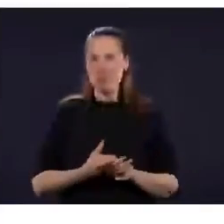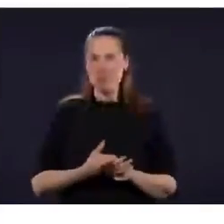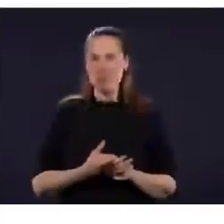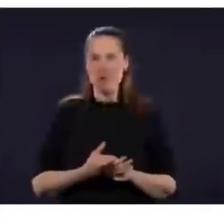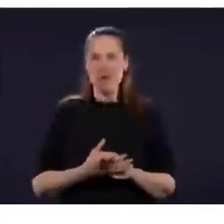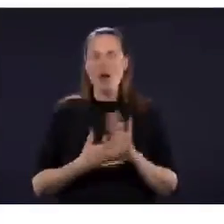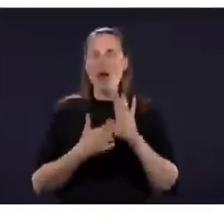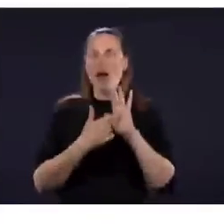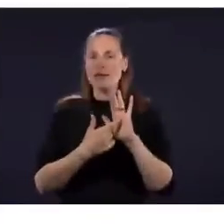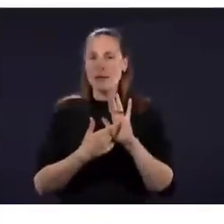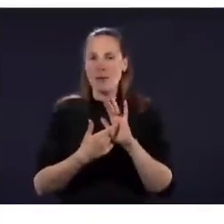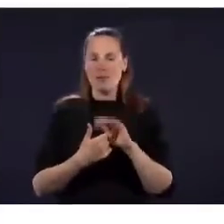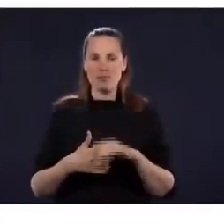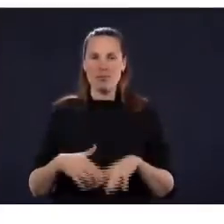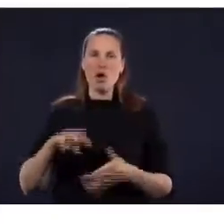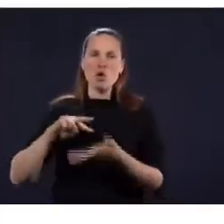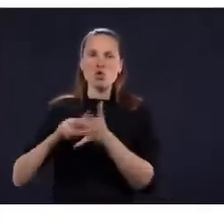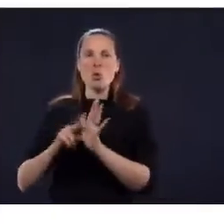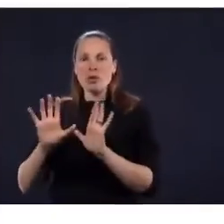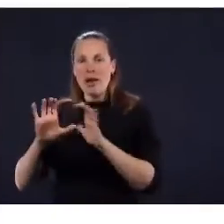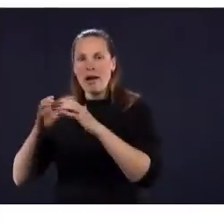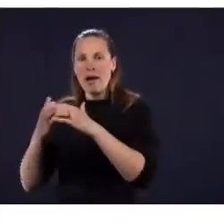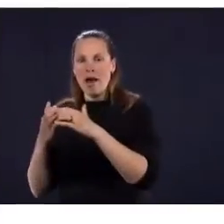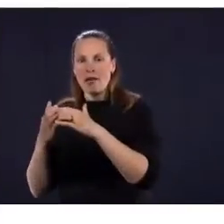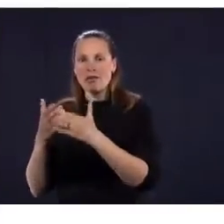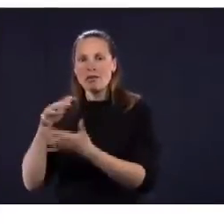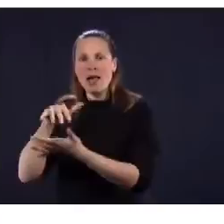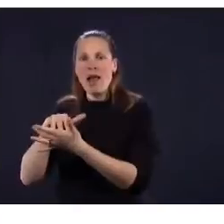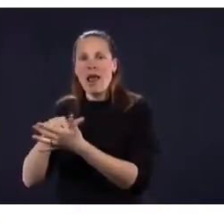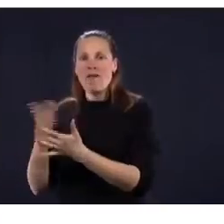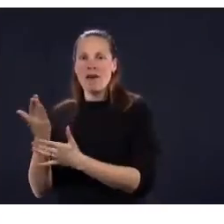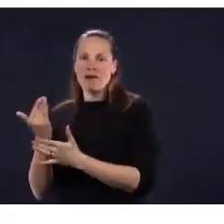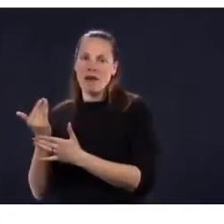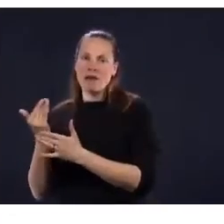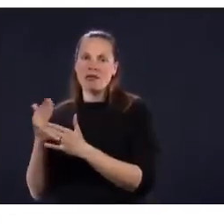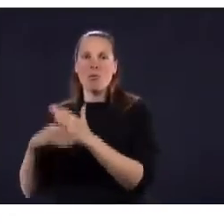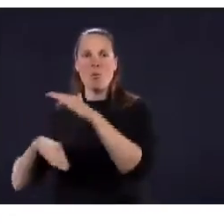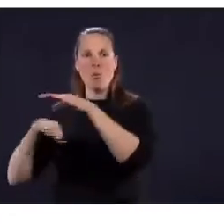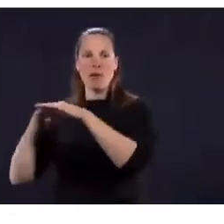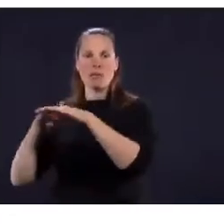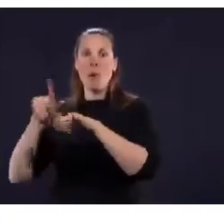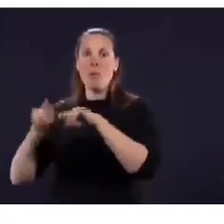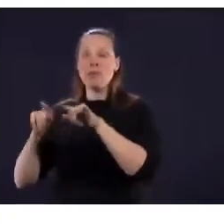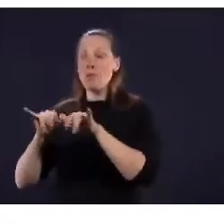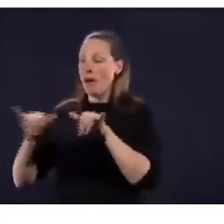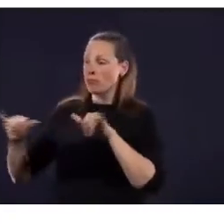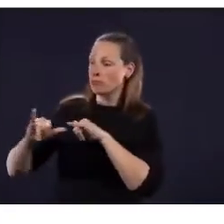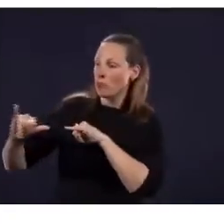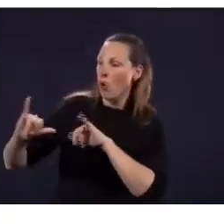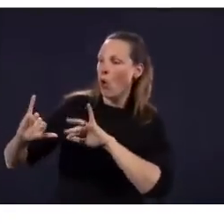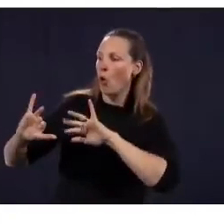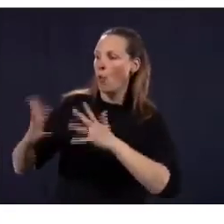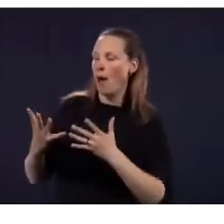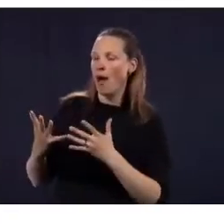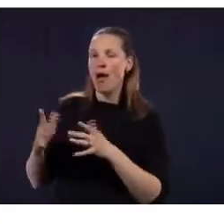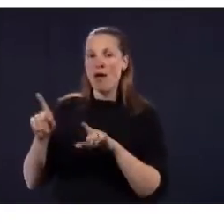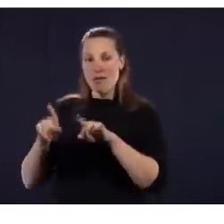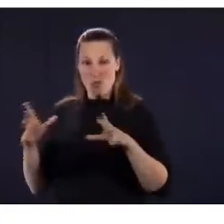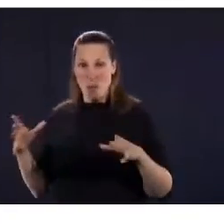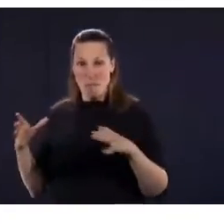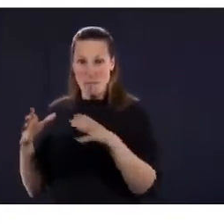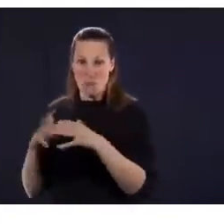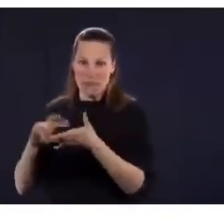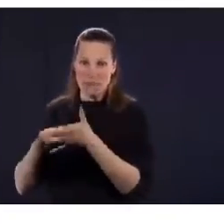dans les écoles secondaires. Mais ça, c'est une gymnastique incroyable à faire, là, pour ceux qui sont en train de préparer